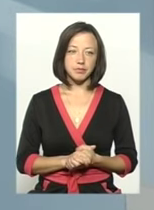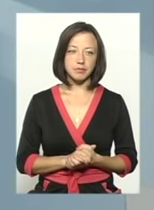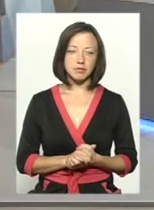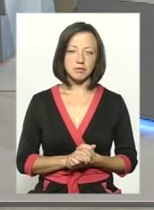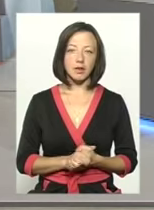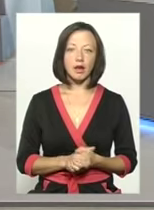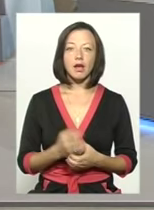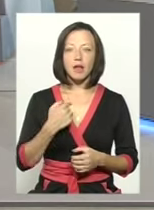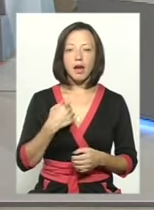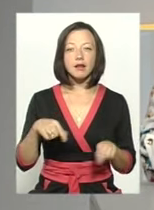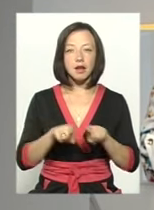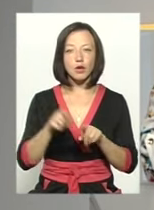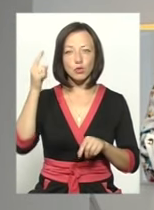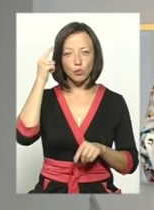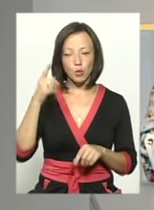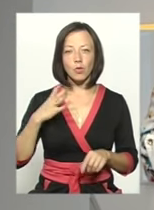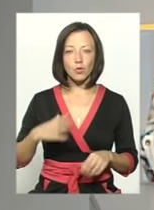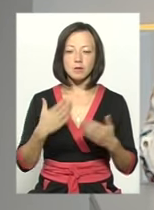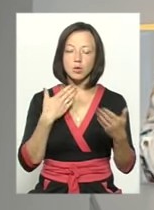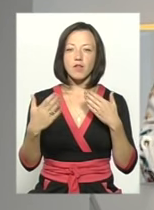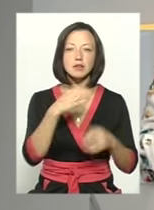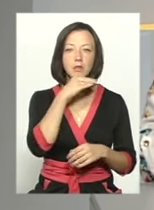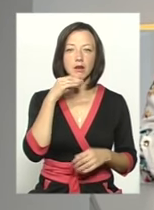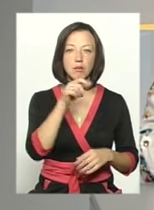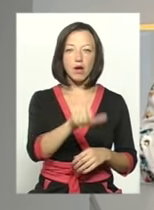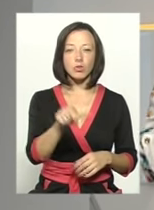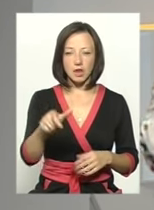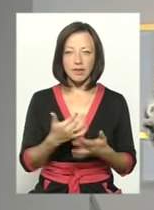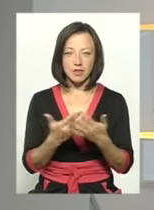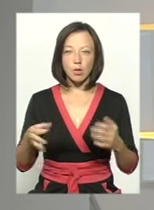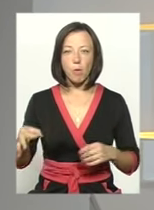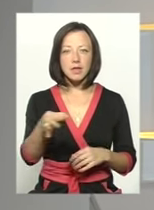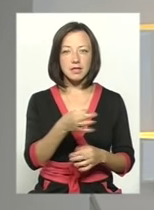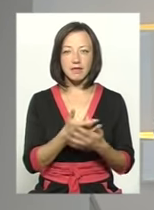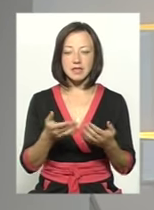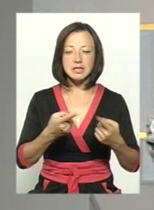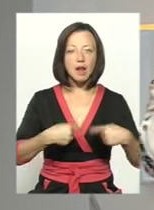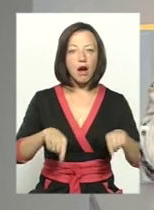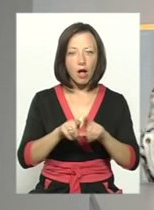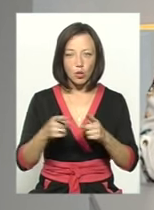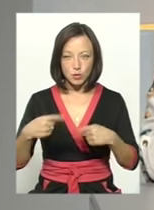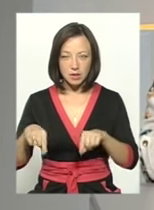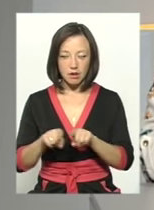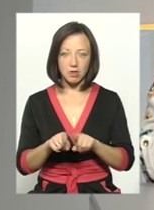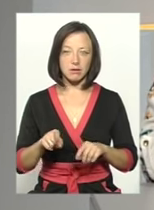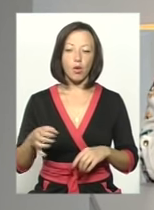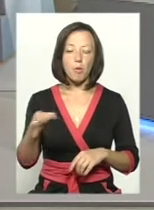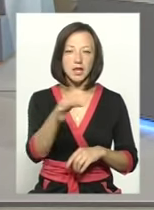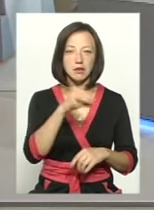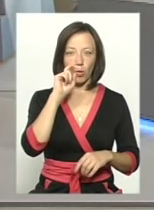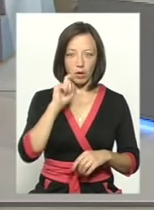Доводиться, я так думаю, спілкуватися з дуже багатьма людьми в різних областях, так, і в різних галузях, і в різних областях України.